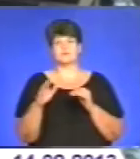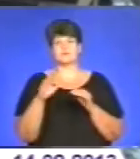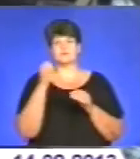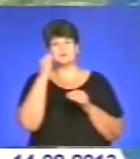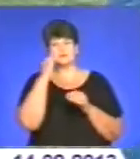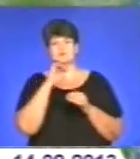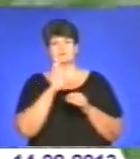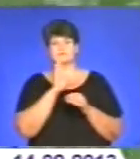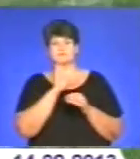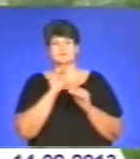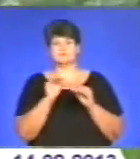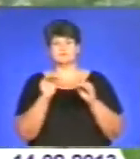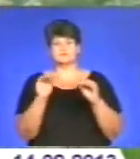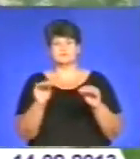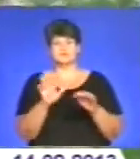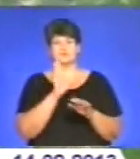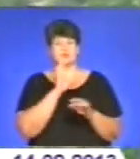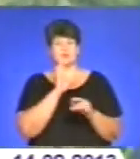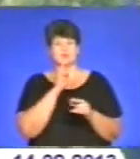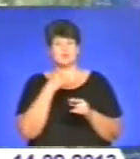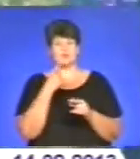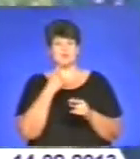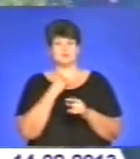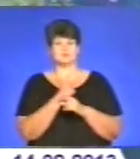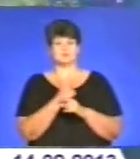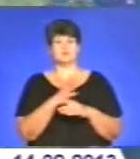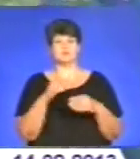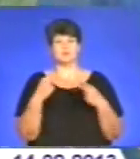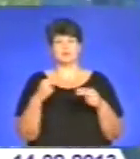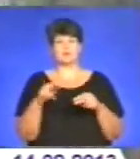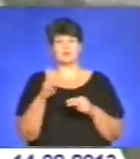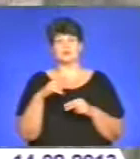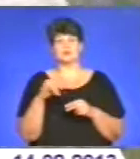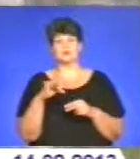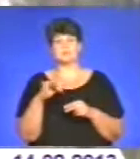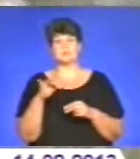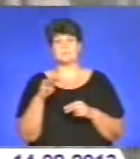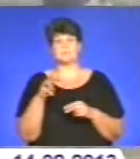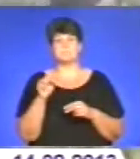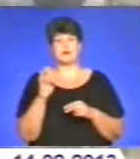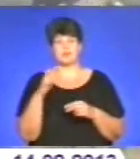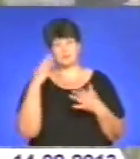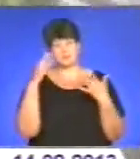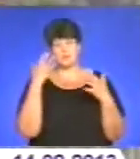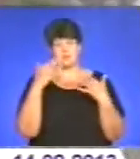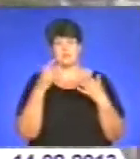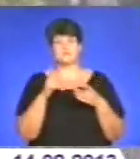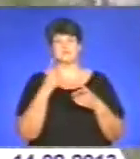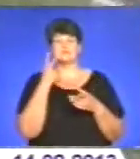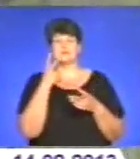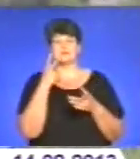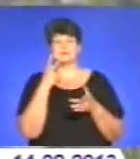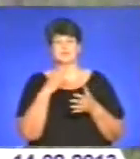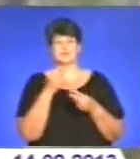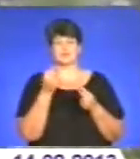пенсіонерка. Жінка не заперечувала, що мала на меті саме збут дурману, адже такий товар завжди користується попитом, та й грошей